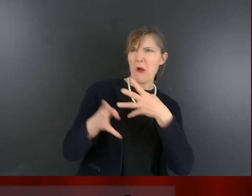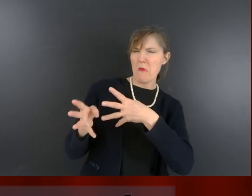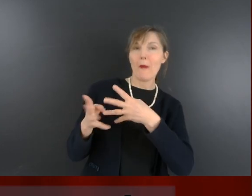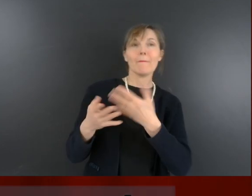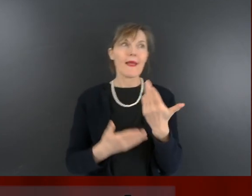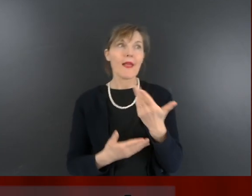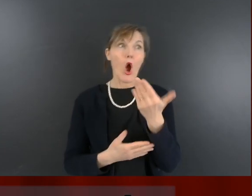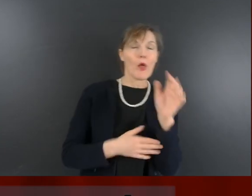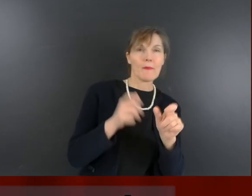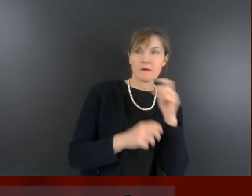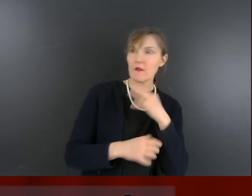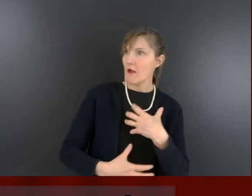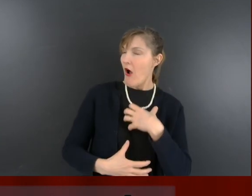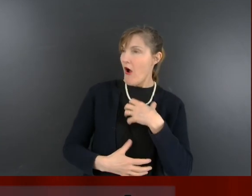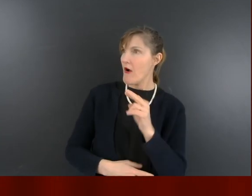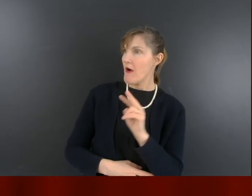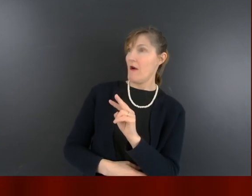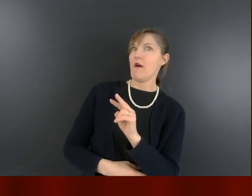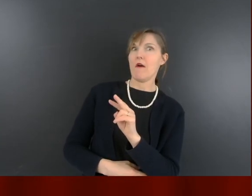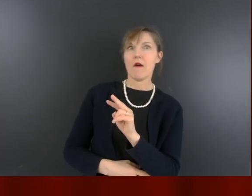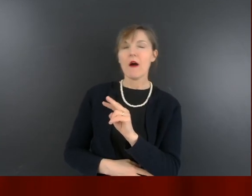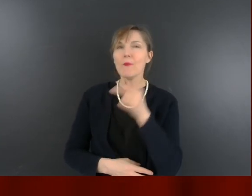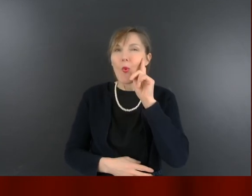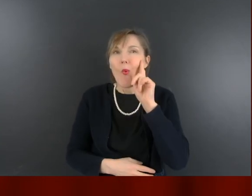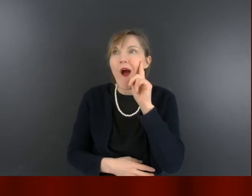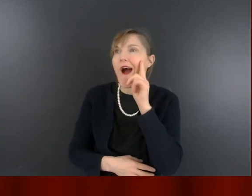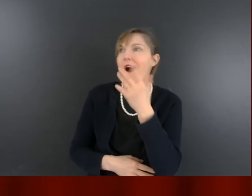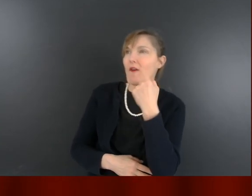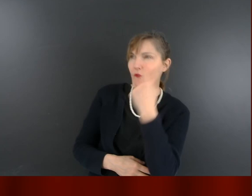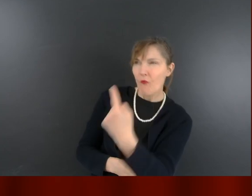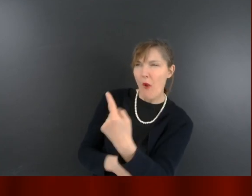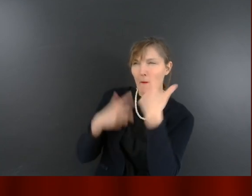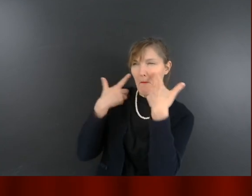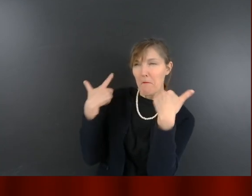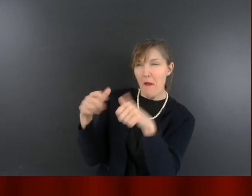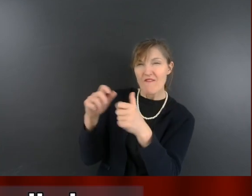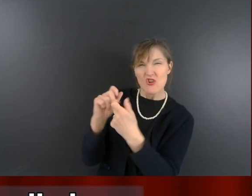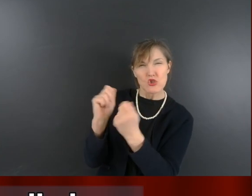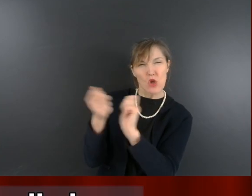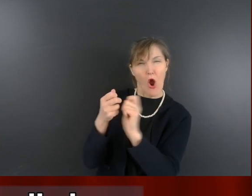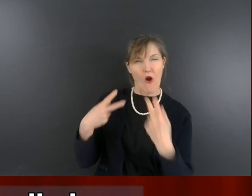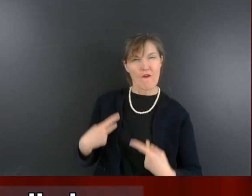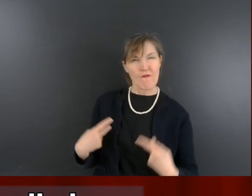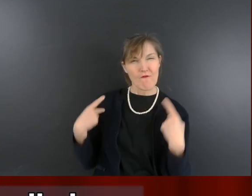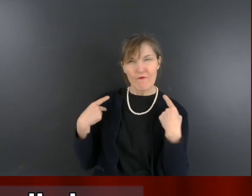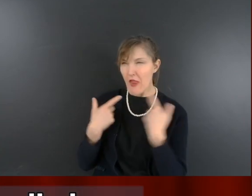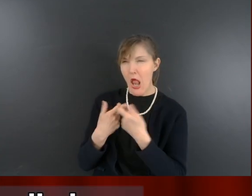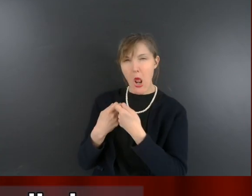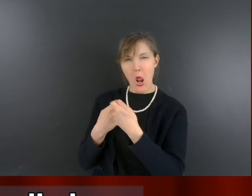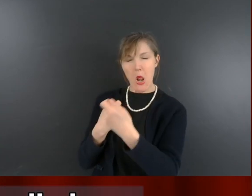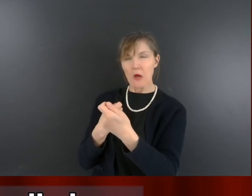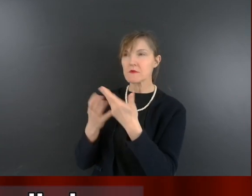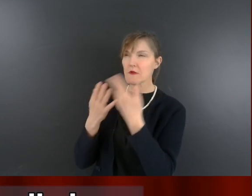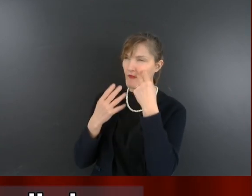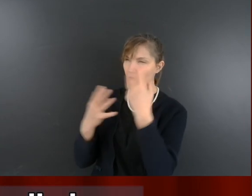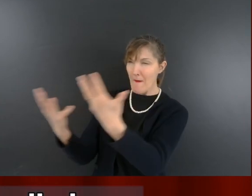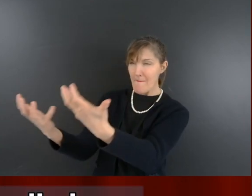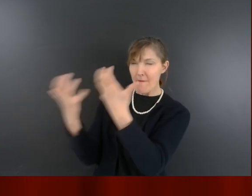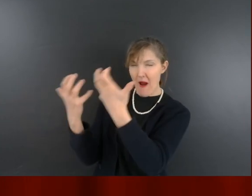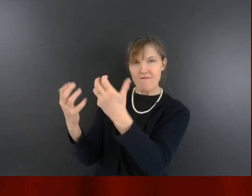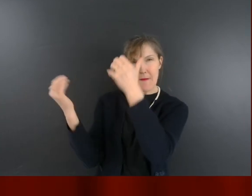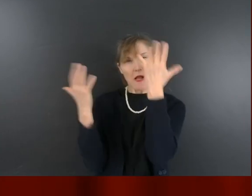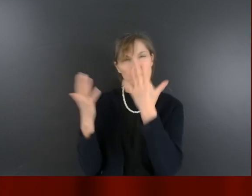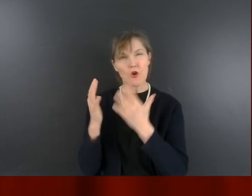effet, le changement dans sa vie était tellement visible et durable que tous voyaient en elle la présence du